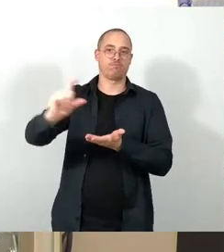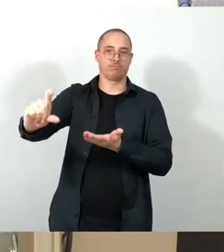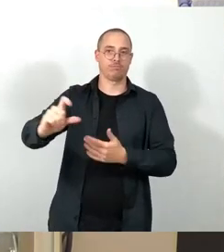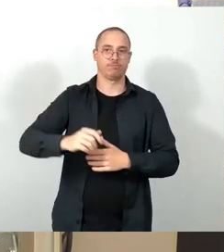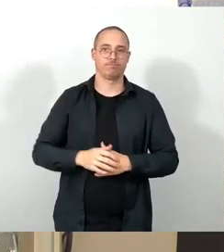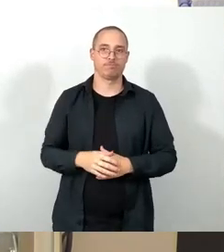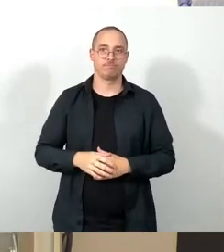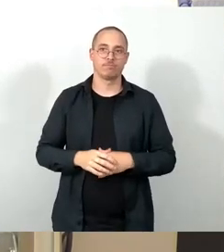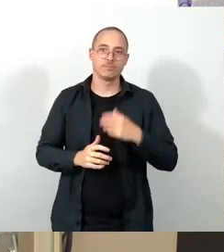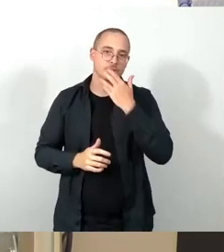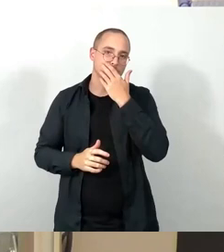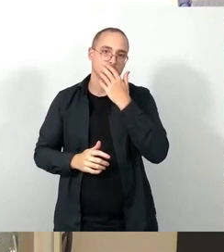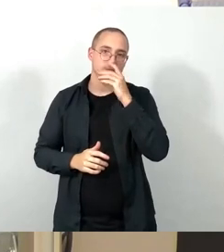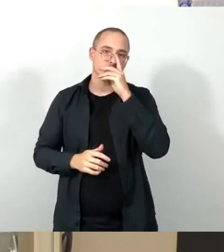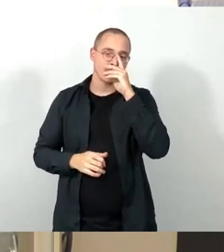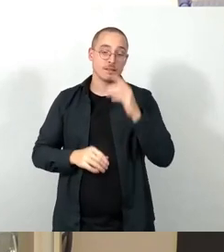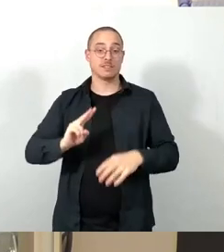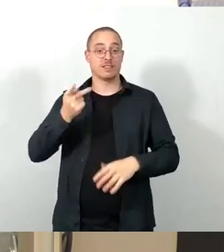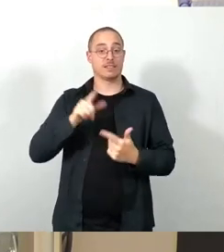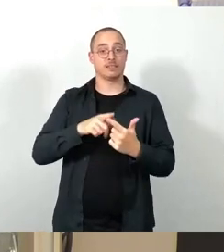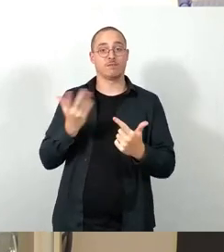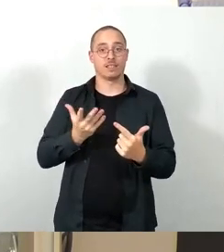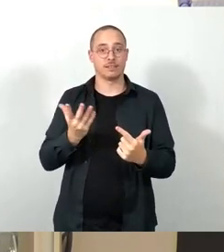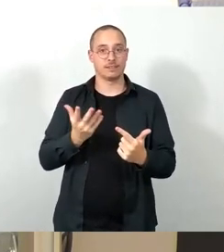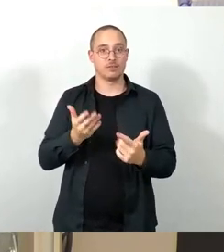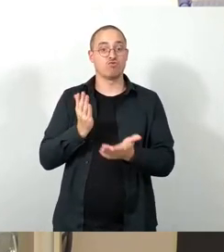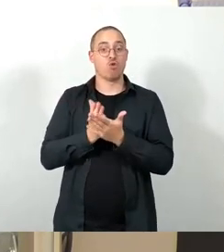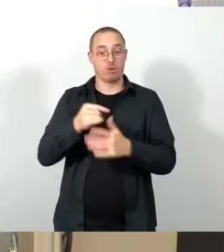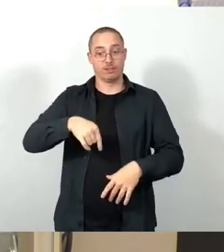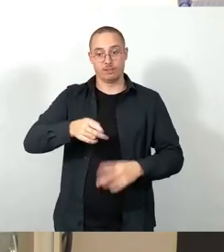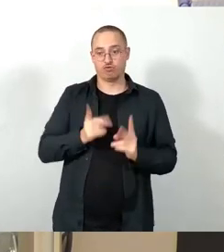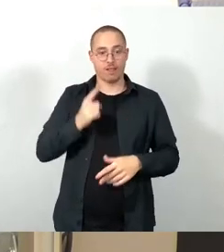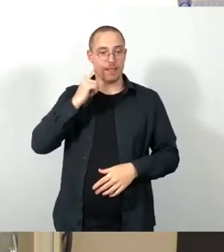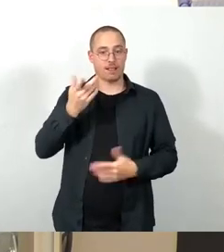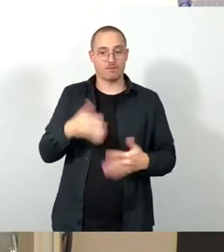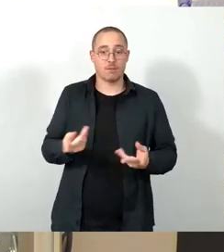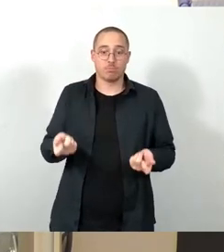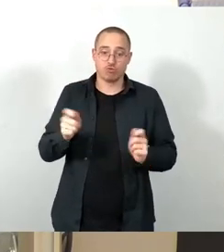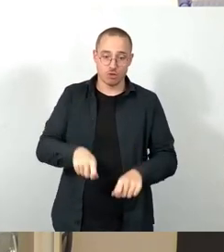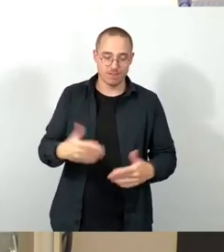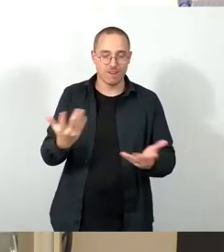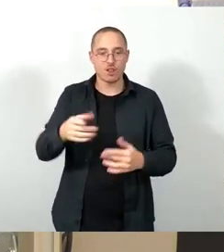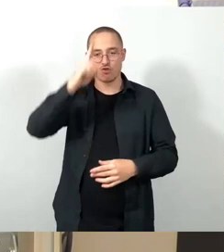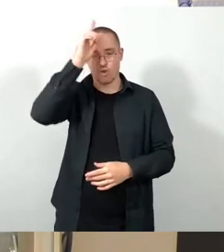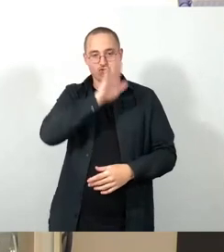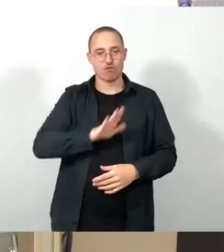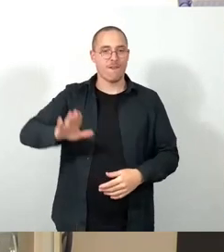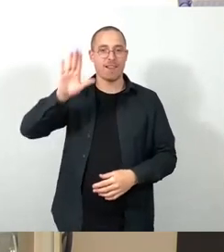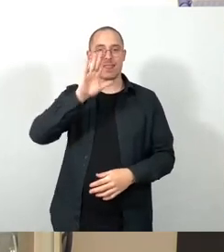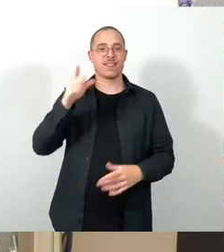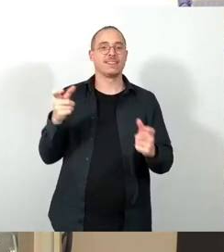Leistungskatalogs in unserem Antrag hat dieser Stadtrat zum Glück schon beschlossen, nämlich das Deutschlandticket als eine Option im